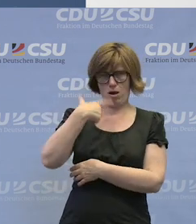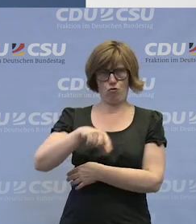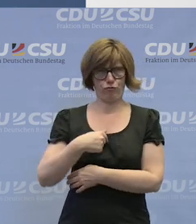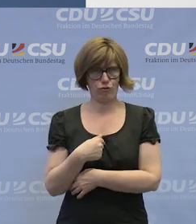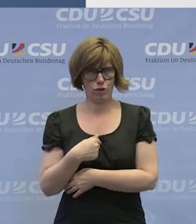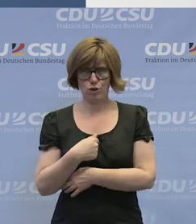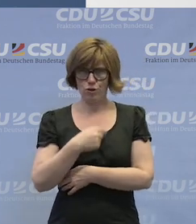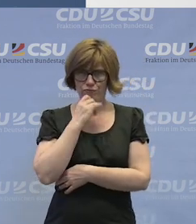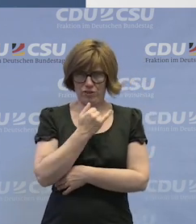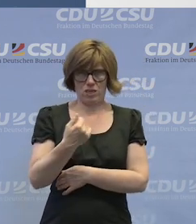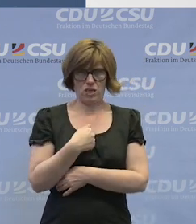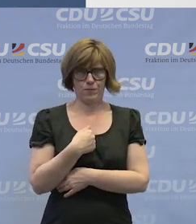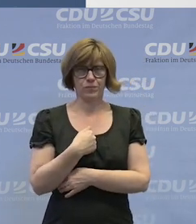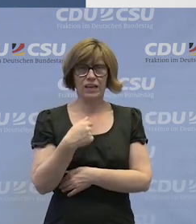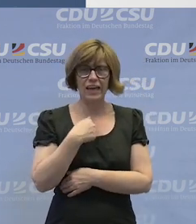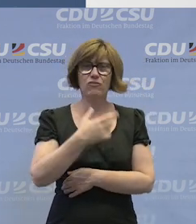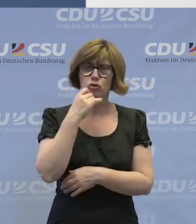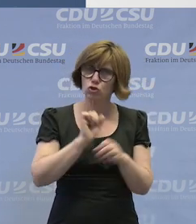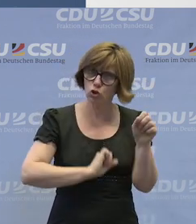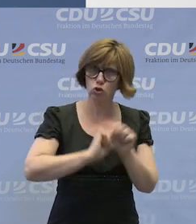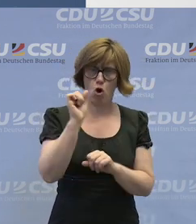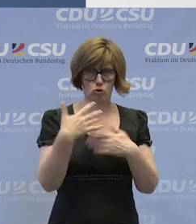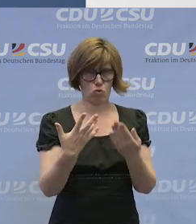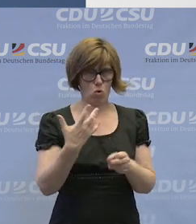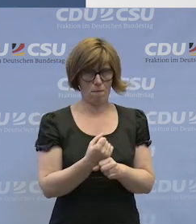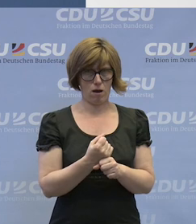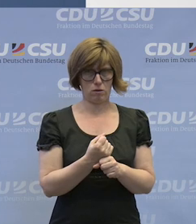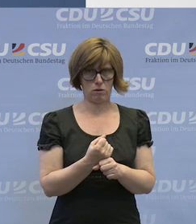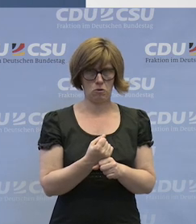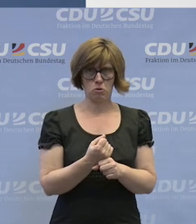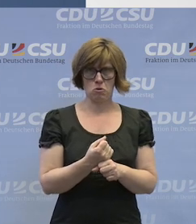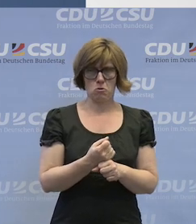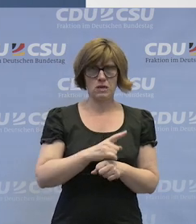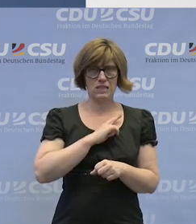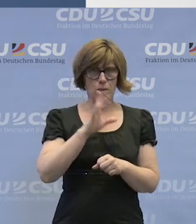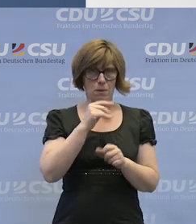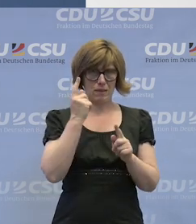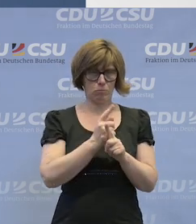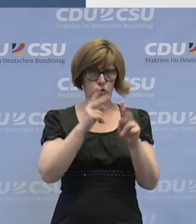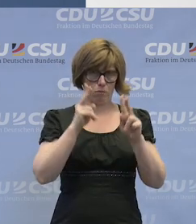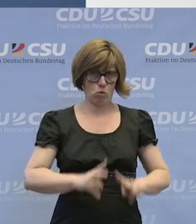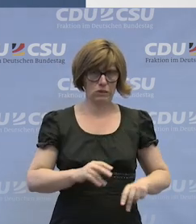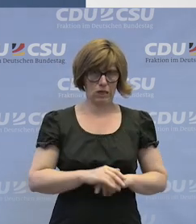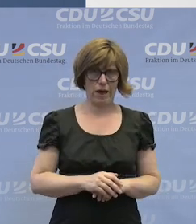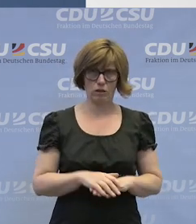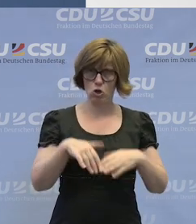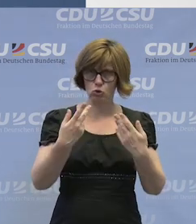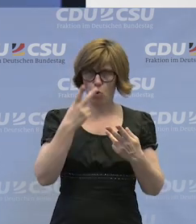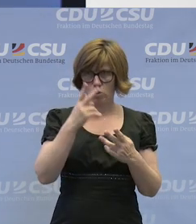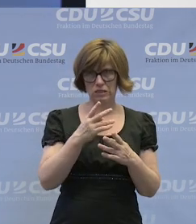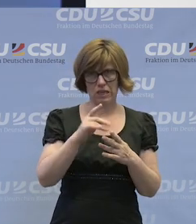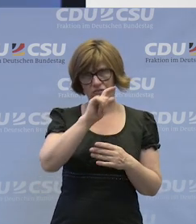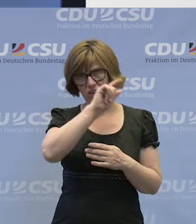Und so. Und jetzt möchte ich das trotzdem machen. Und da habe ich ja einen Mitbestimmungsrechtsstand jetzt links.